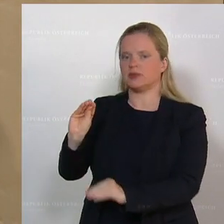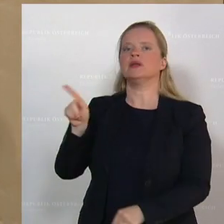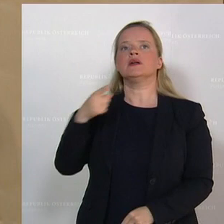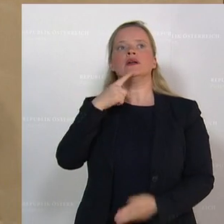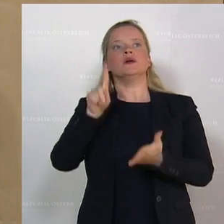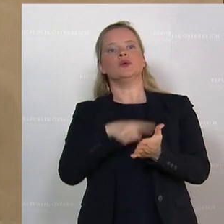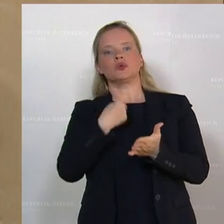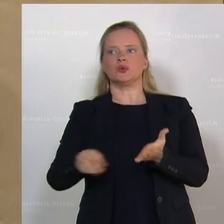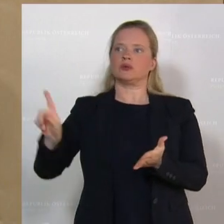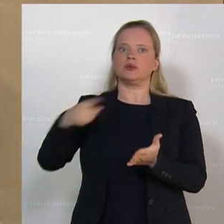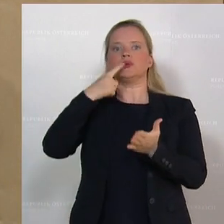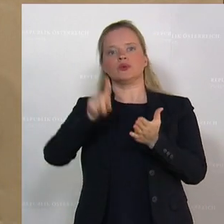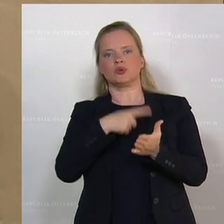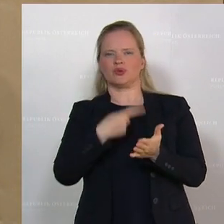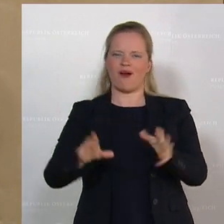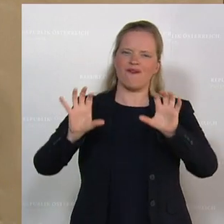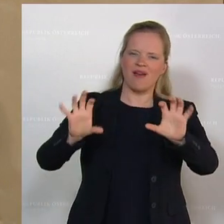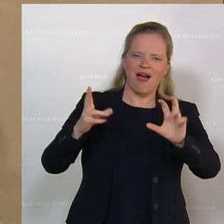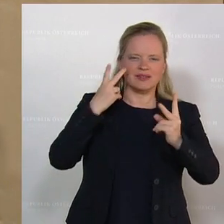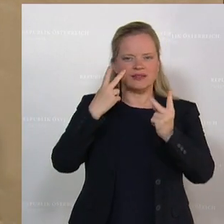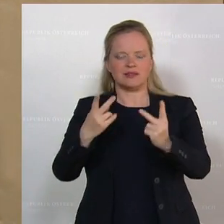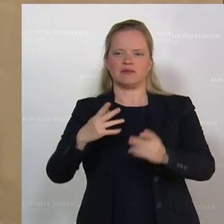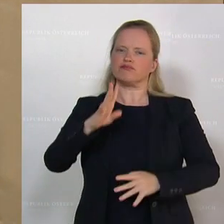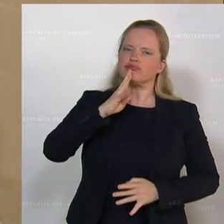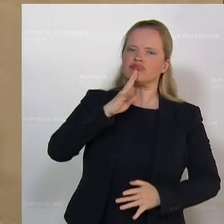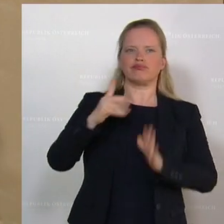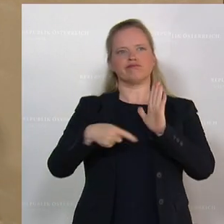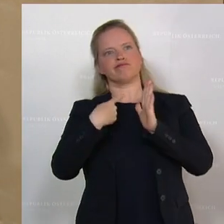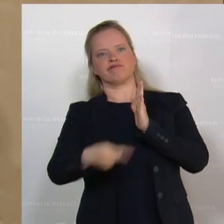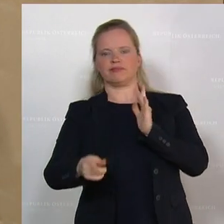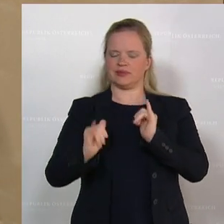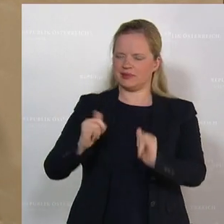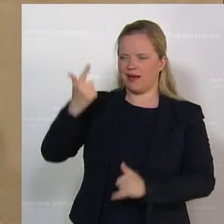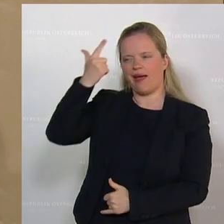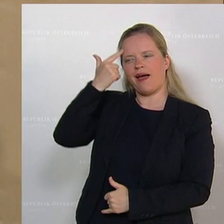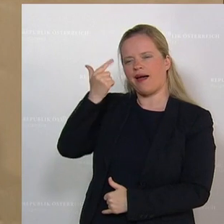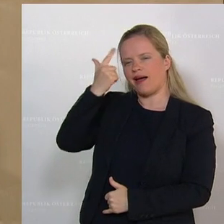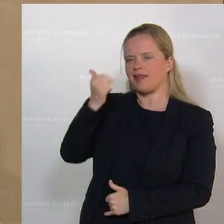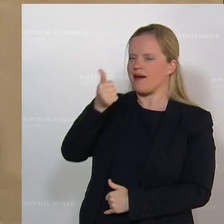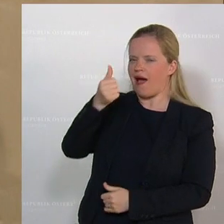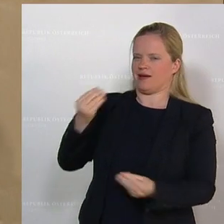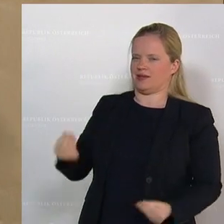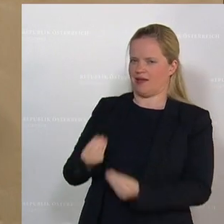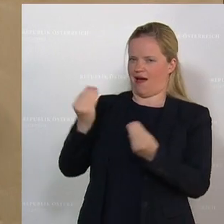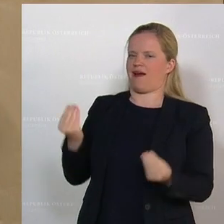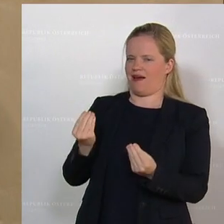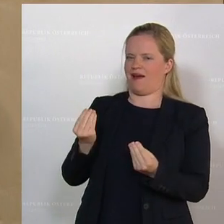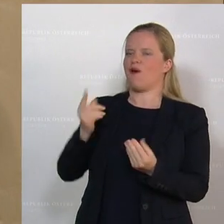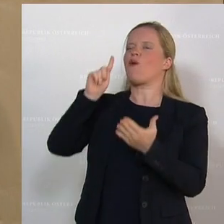Ihre Unschuldsbeteuerungen, die Sie jetzt im Fernsehen und in den Interviews geben, die erinnern mich nur an eines, nämlich an die